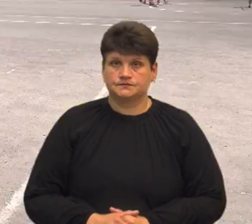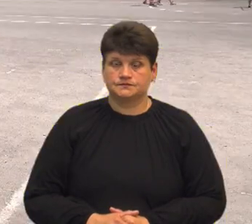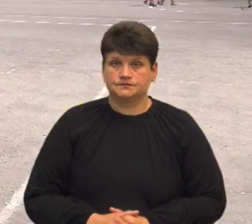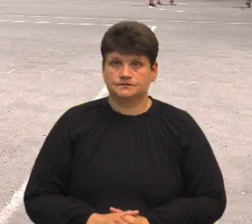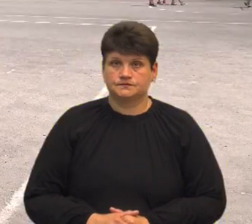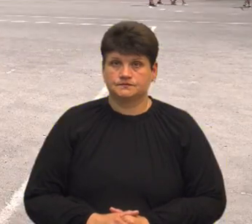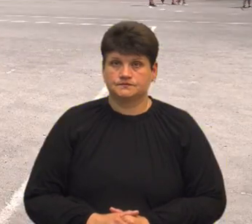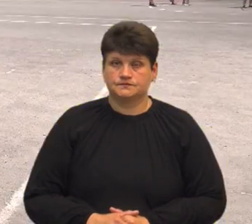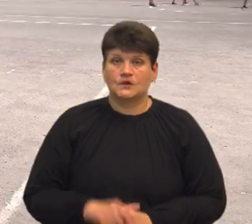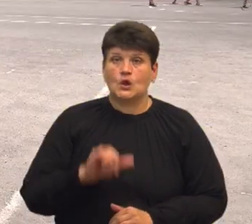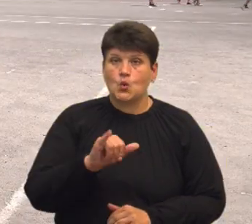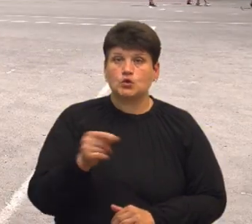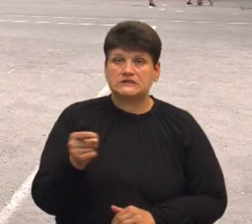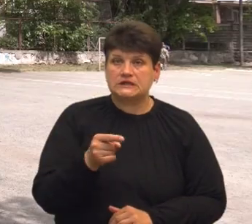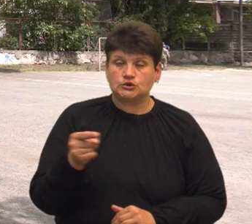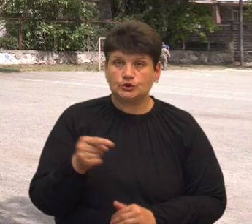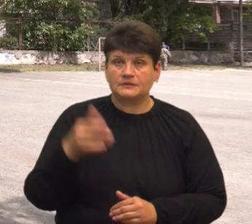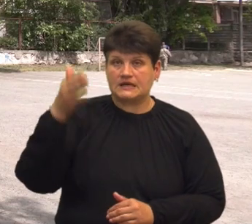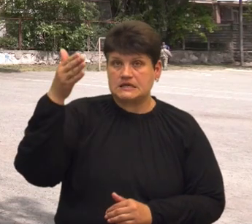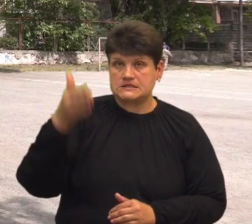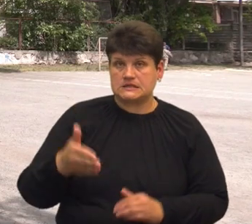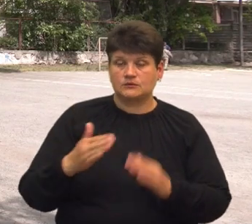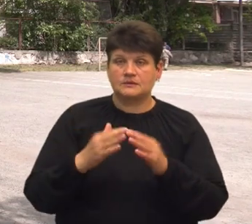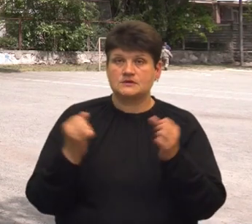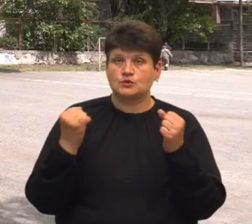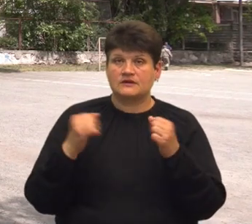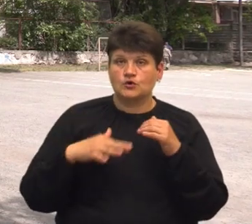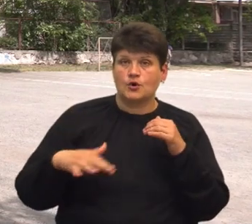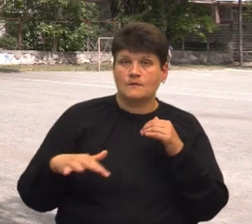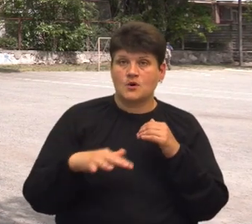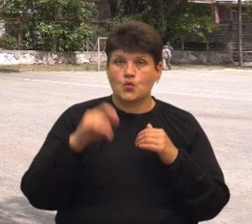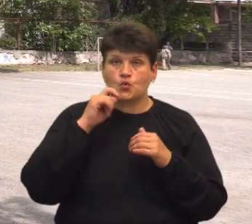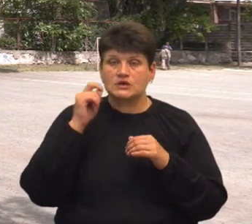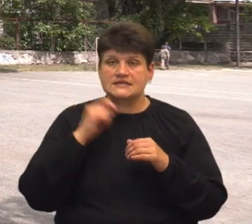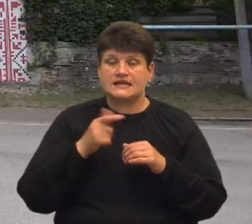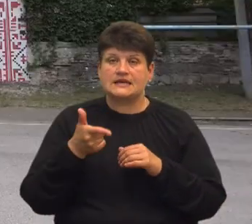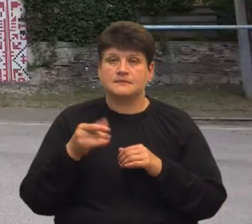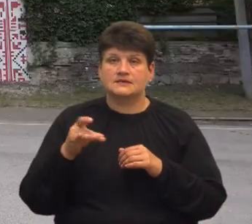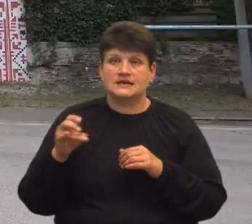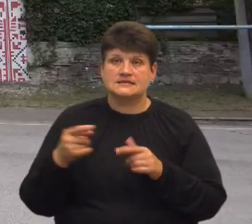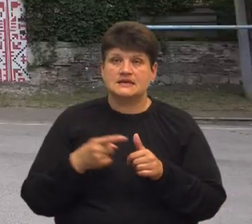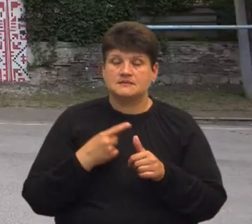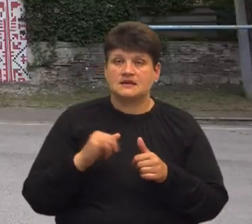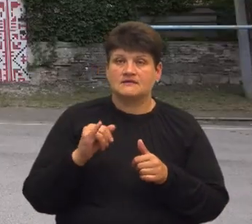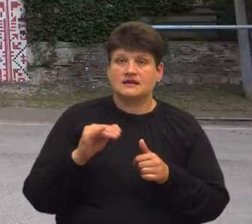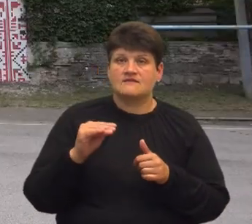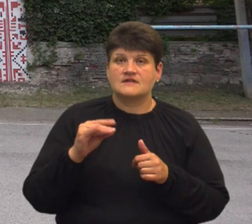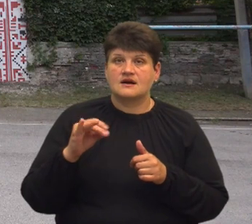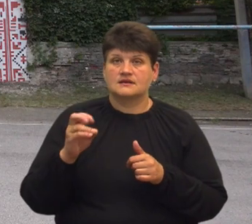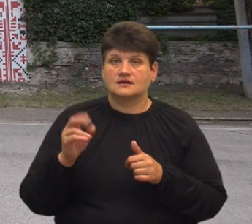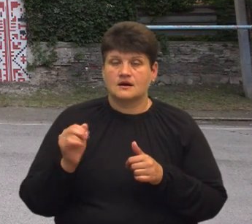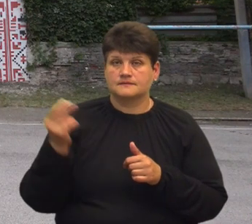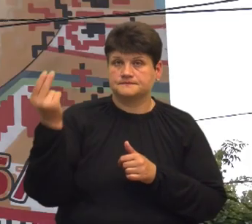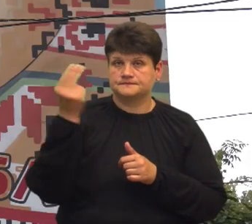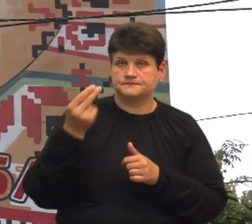У Тернополі на сцені будинку поблизу спортивного майданчика української гімназії імені Івана Франка намалювали мурал